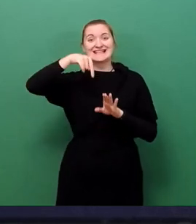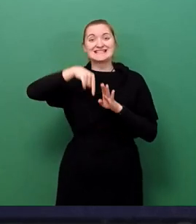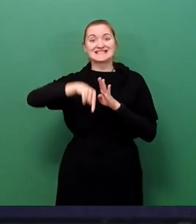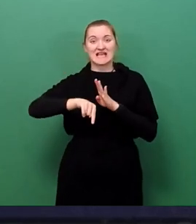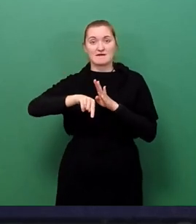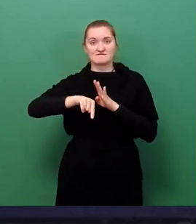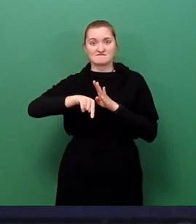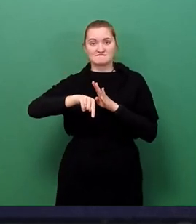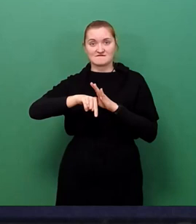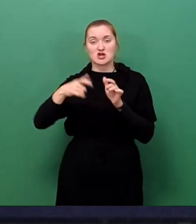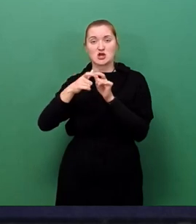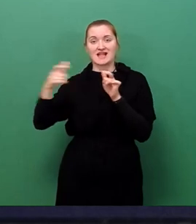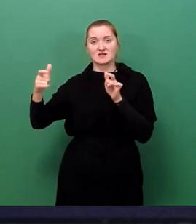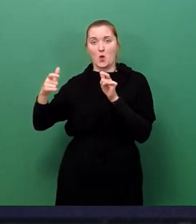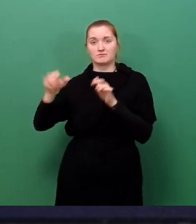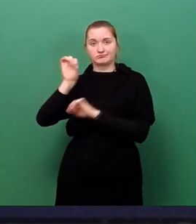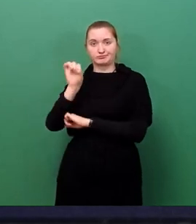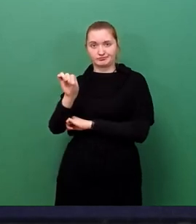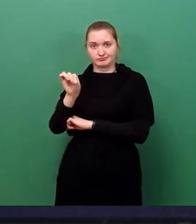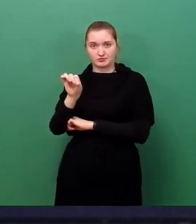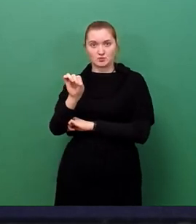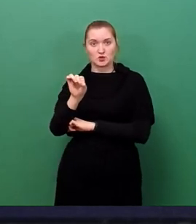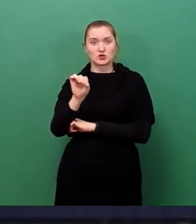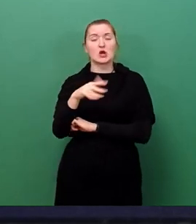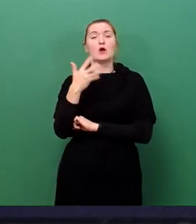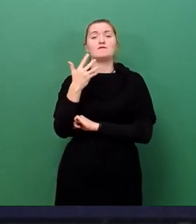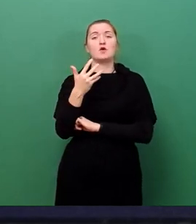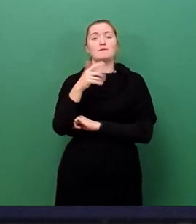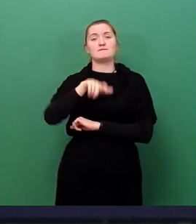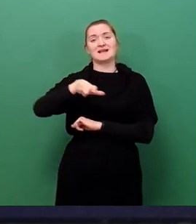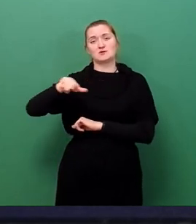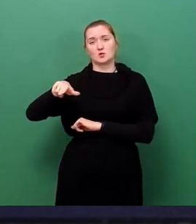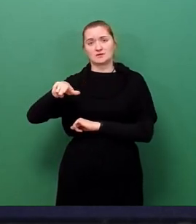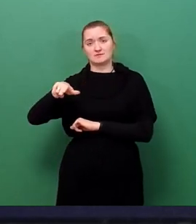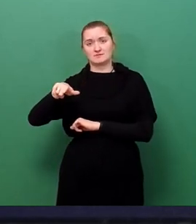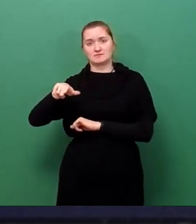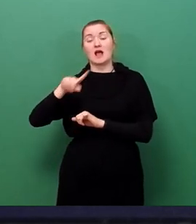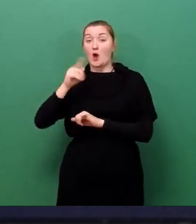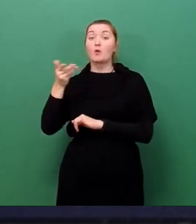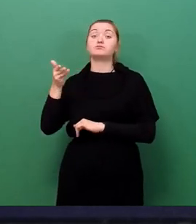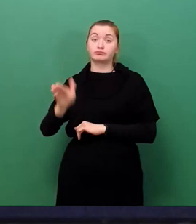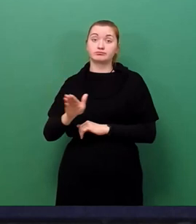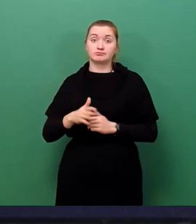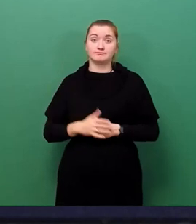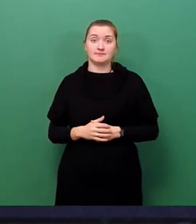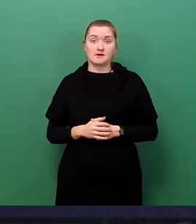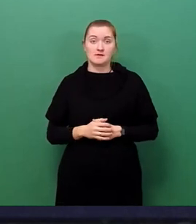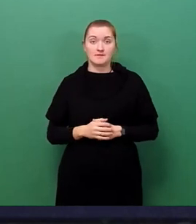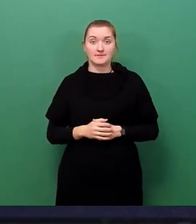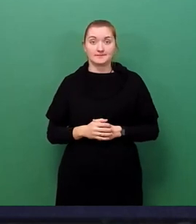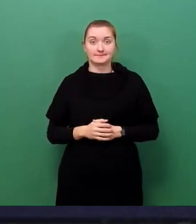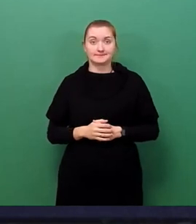Personen dann nach einem Impfdurchbruch auch Verstorbene. Die